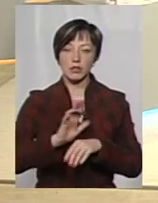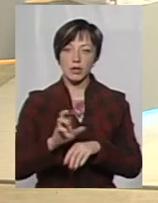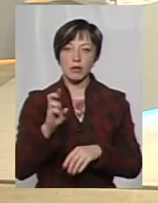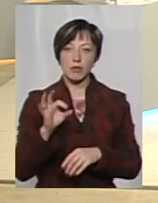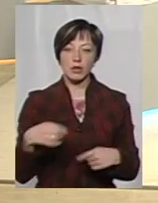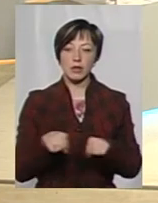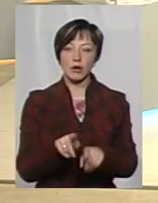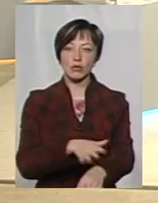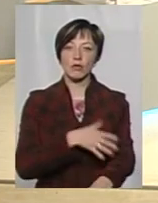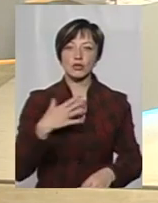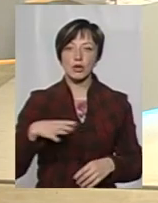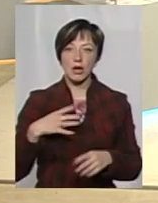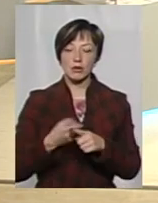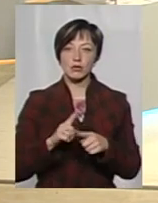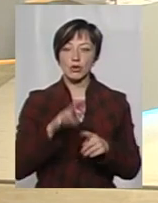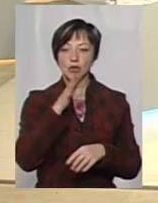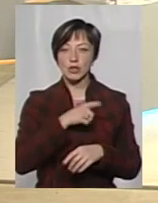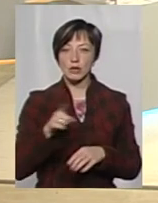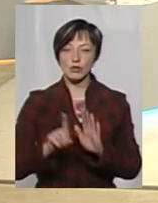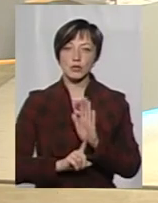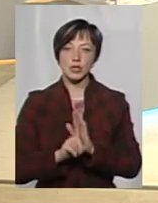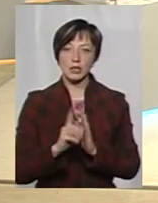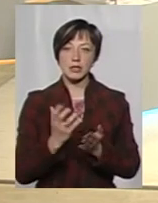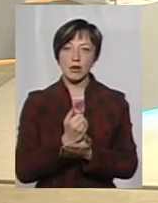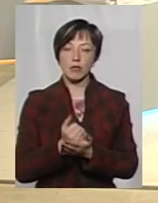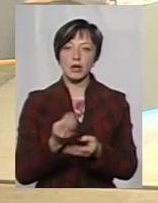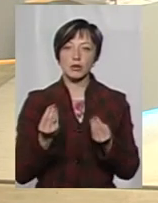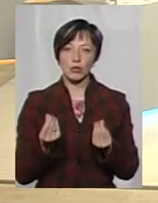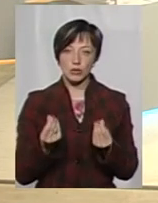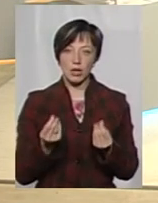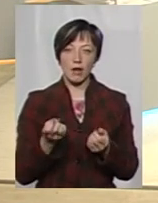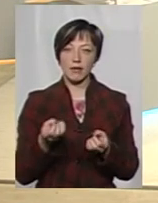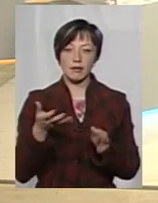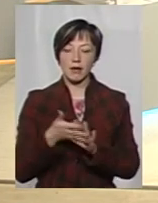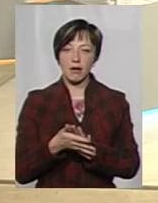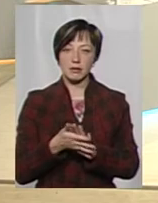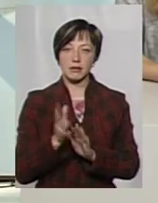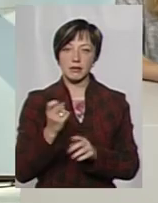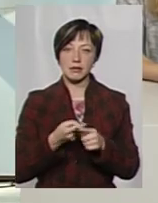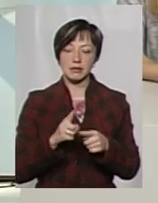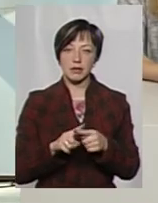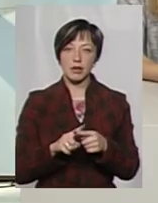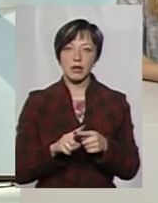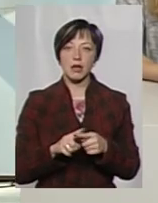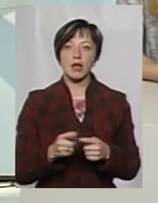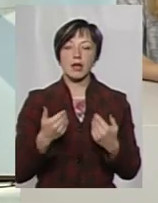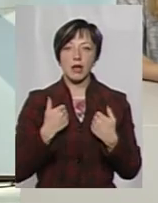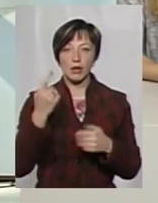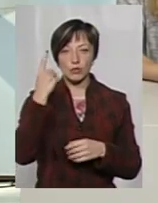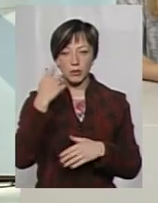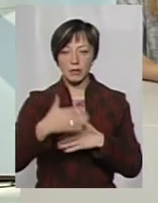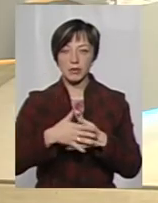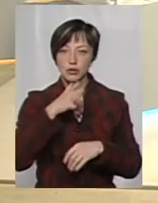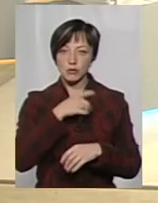так довго чекали цього часу, щоб почати заробляти кошти, а не тратити їх на цей. Тому я думаю, що в